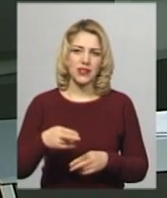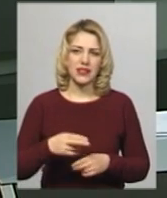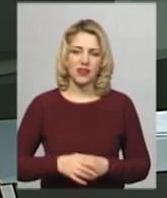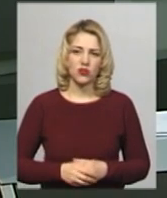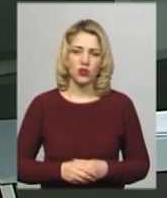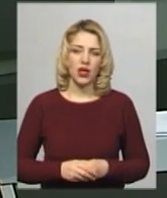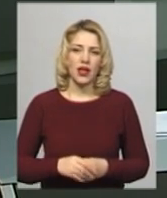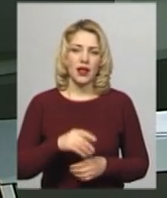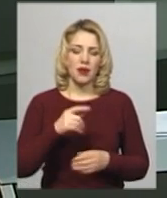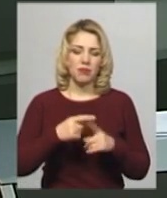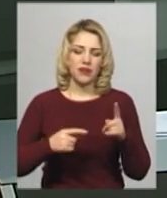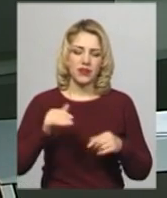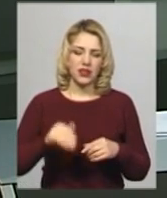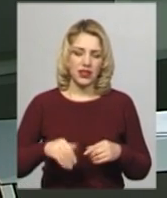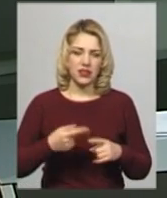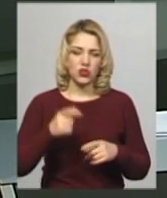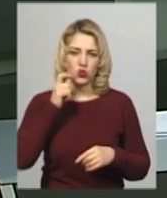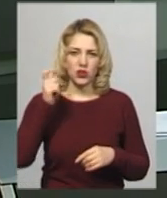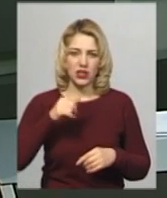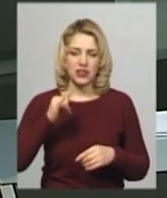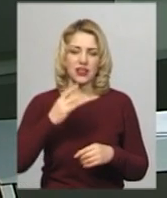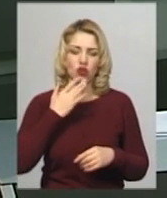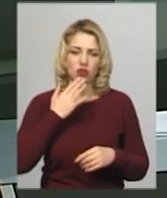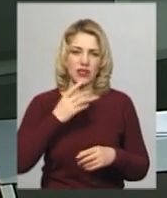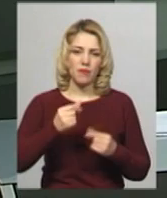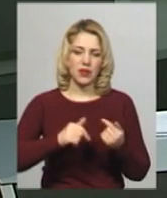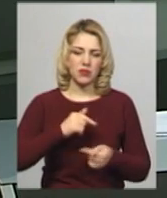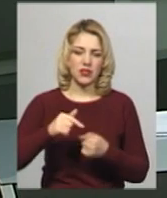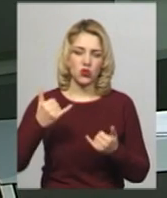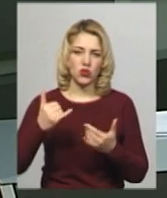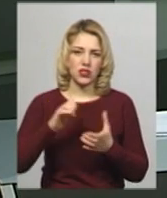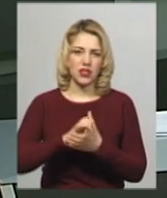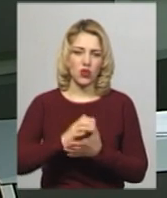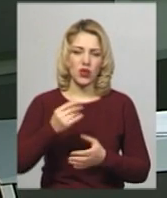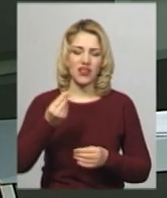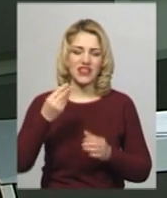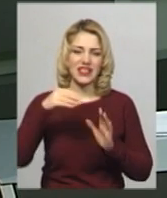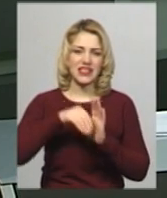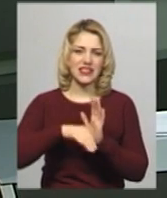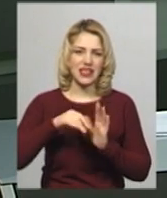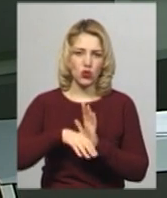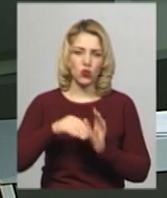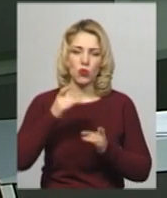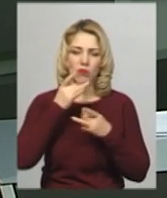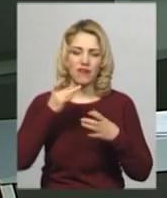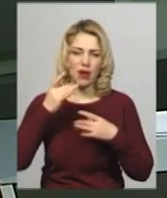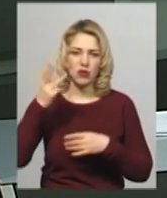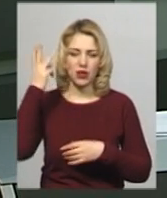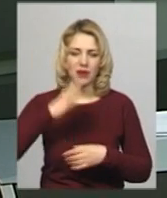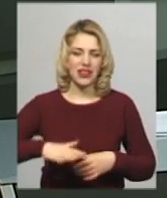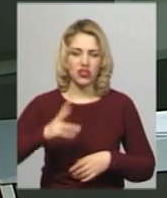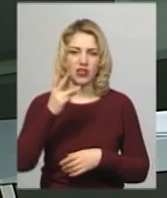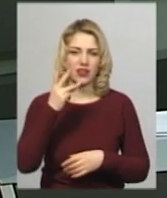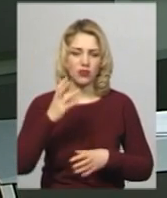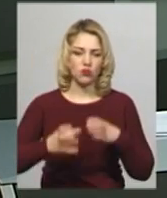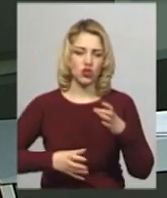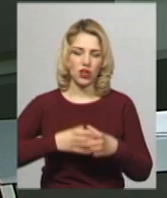Понад півтисячі українських та іноземних бізнесменів сьогодні знайомилися з інвестиційною привабливістю Хмельниччини на Третьому